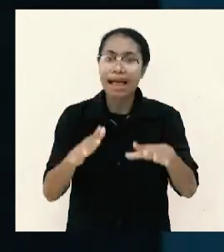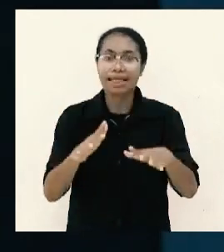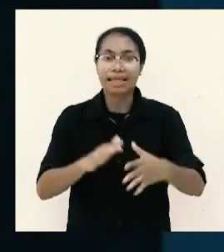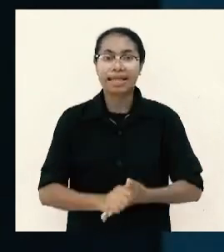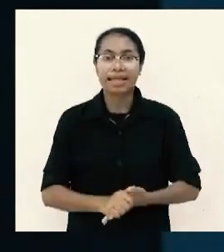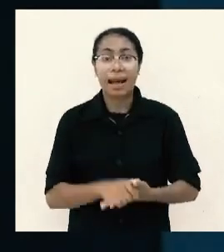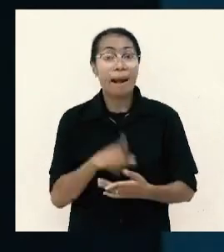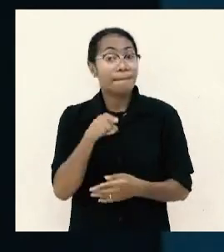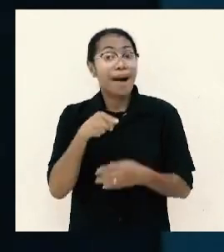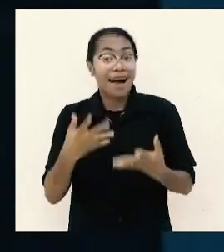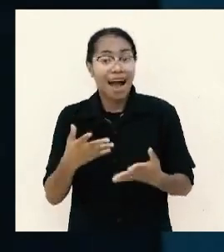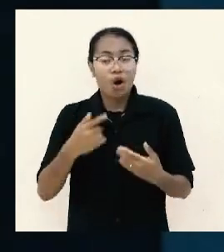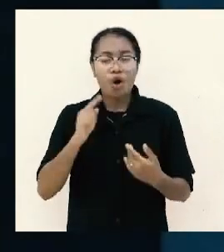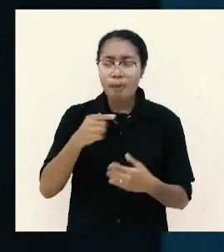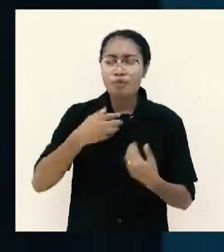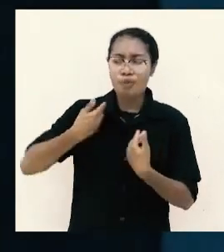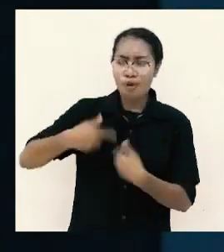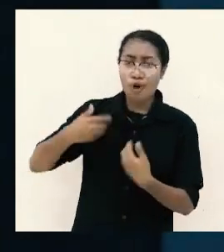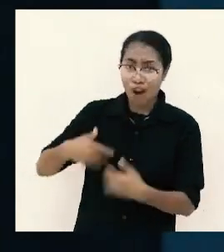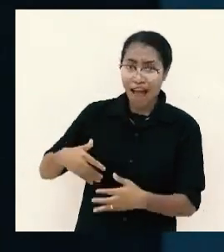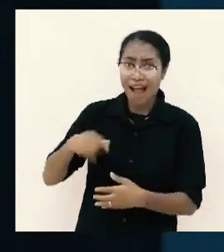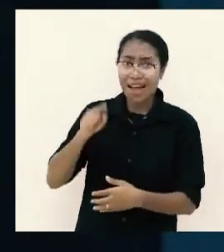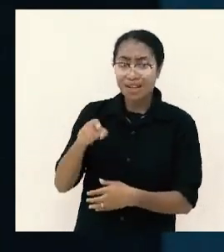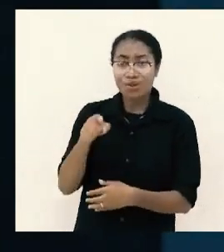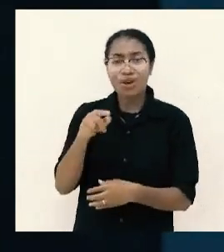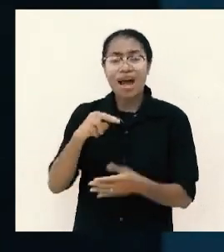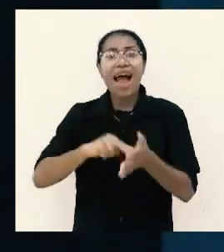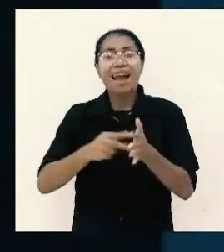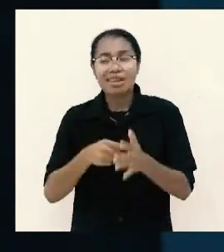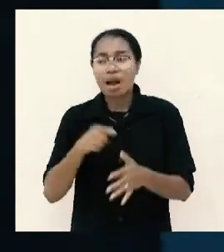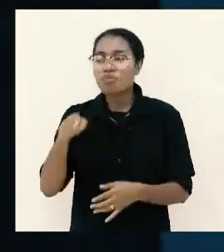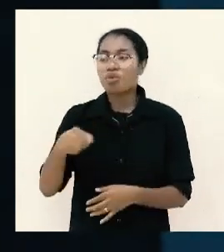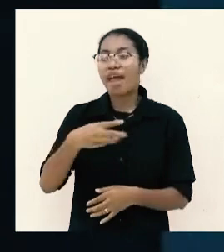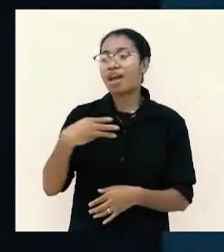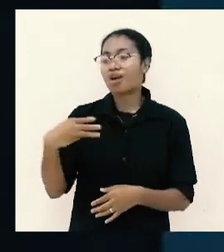maka menolak pemberian itu bisa jadi egois